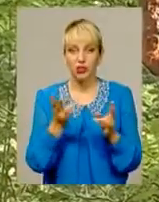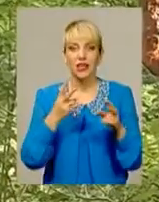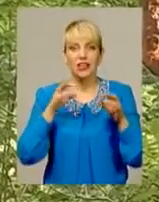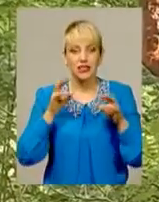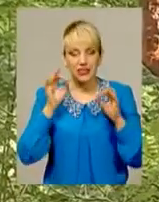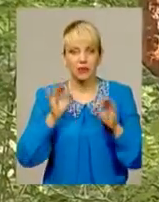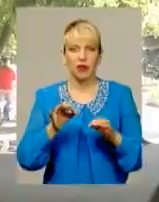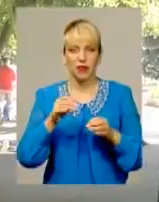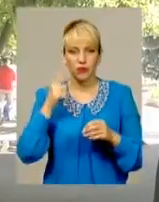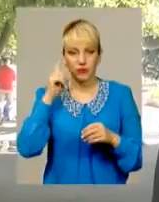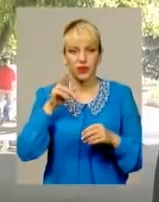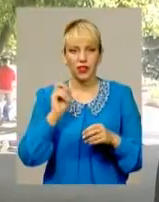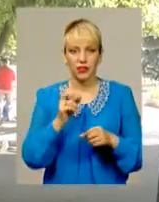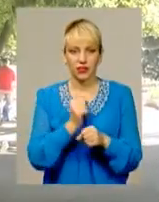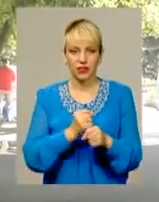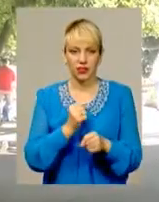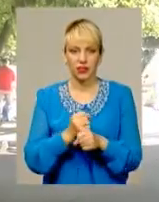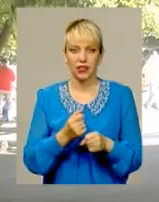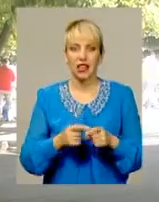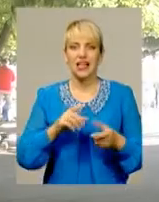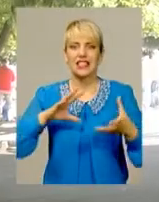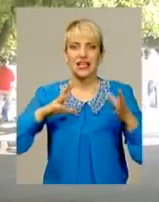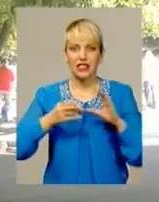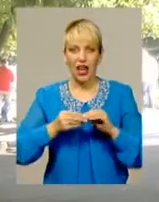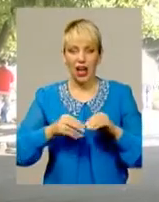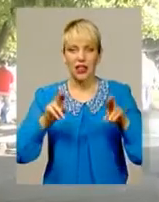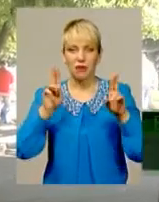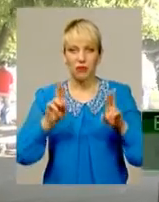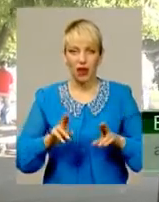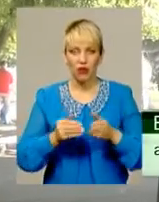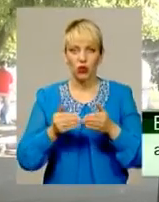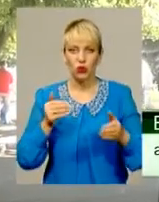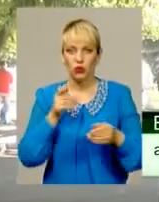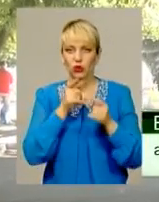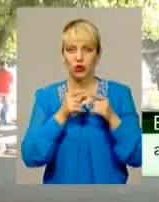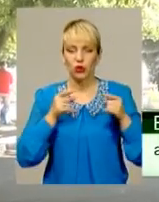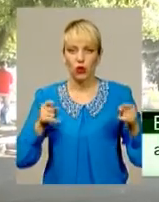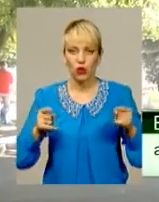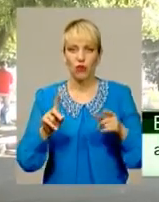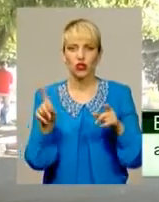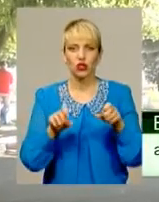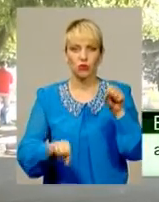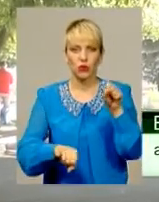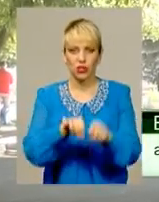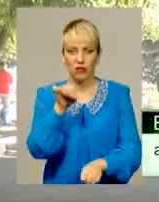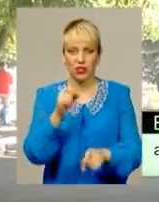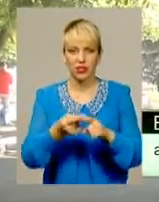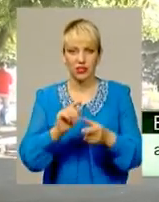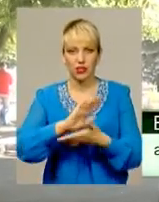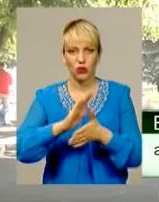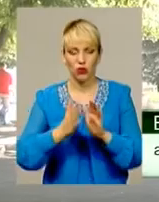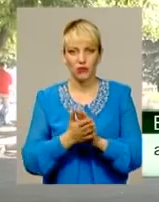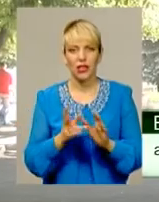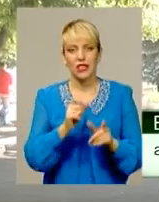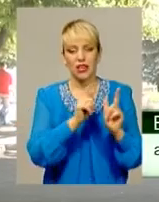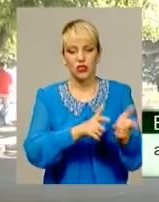як правильно діяти. За загальним правилом, дострокове розірвання договору оренди, в тому числі договори оренди земельної ділянки, відбувається у двох випадках. Або